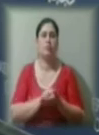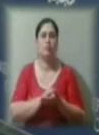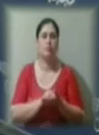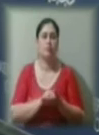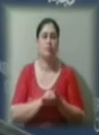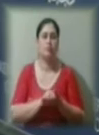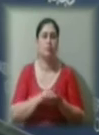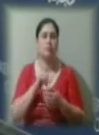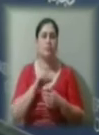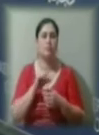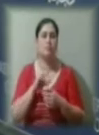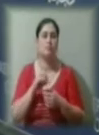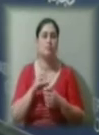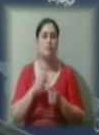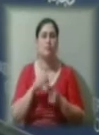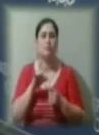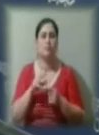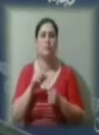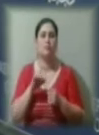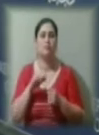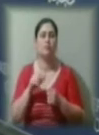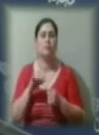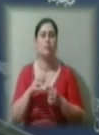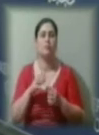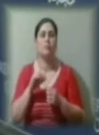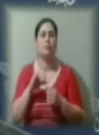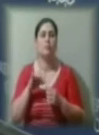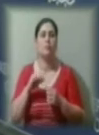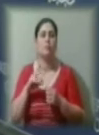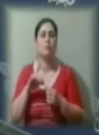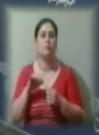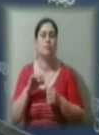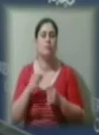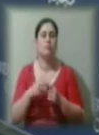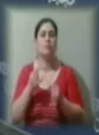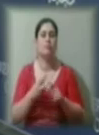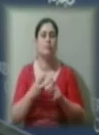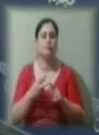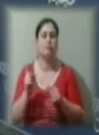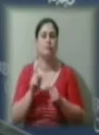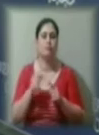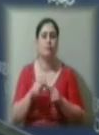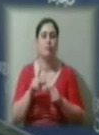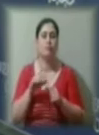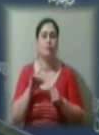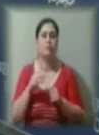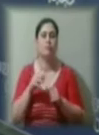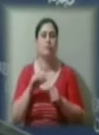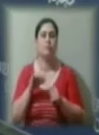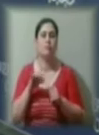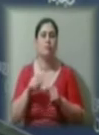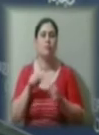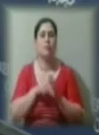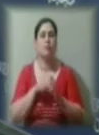Крим кримсько-татарською автономною республікою, і подруга, що признає кримський татар корінним народом